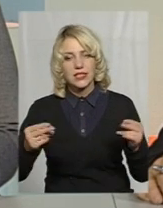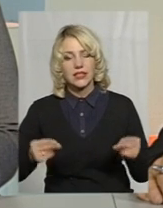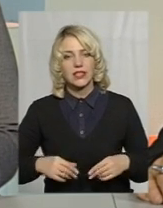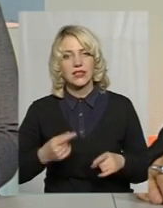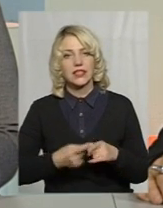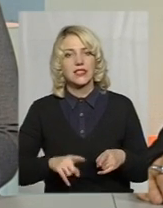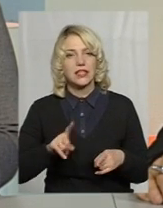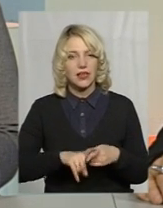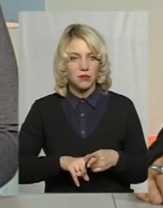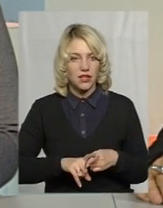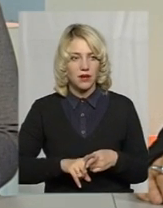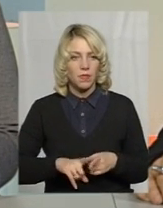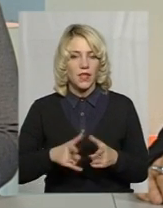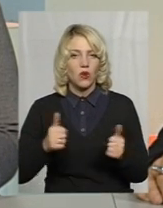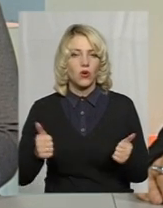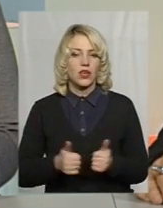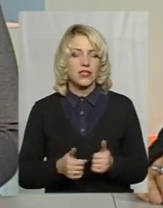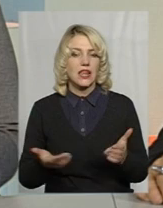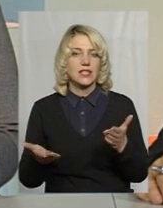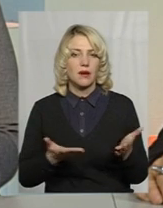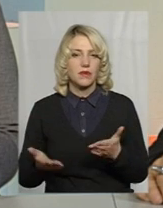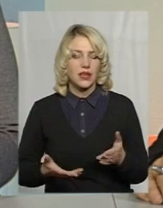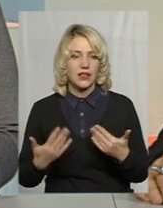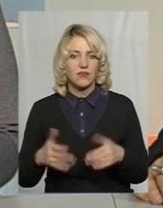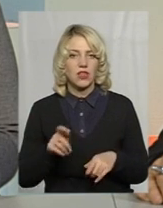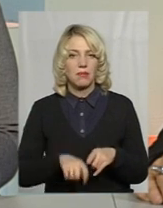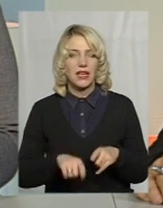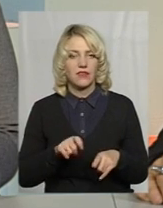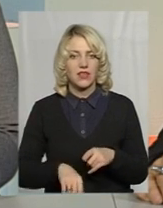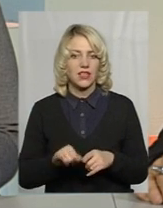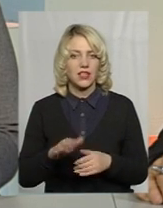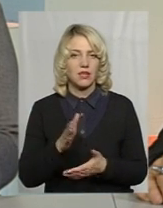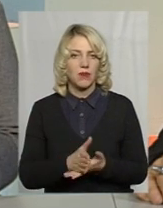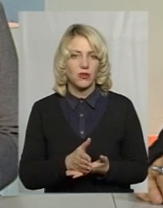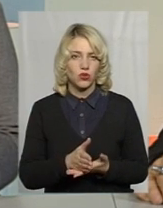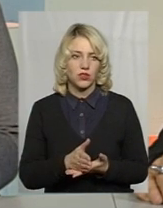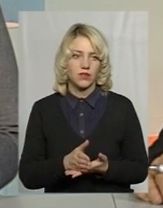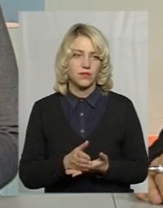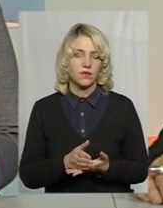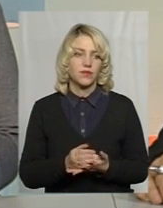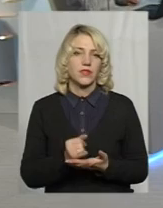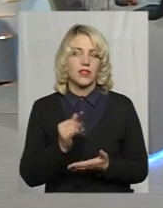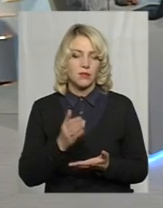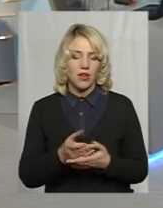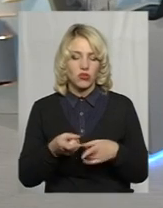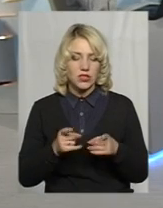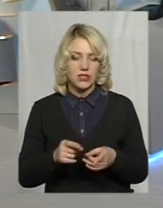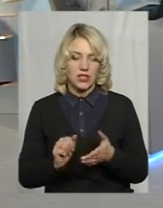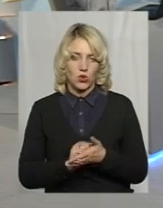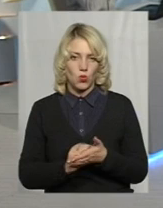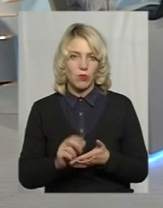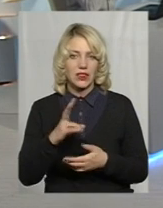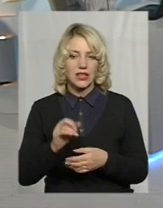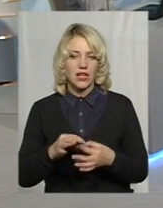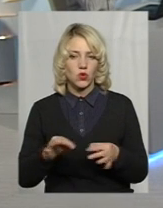організаціями, які перевірені і мають ці... Дійсно, документи на